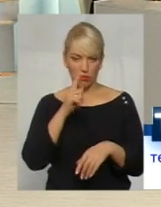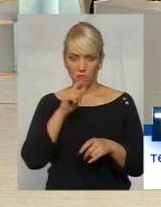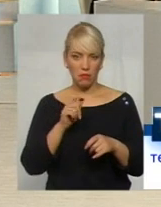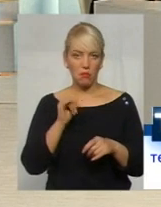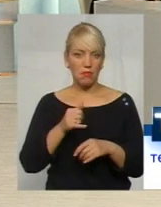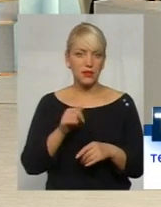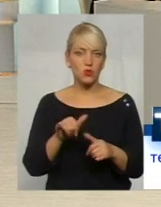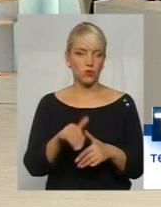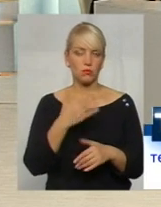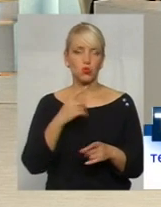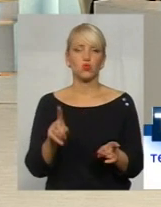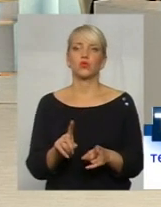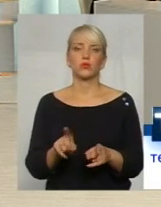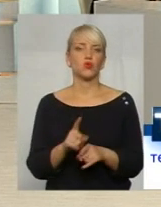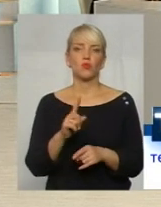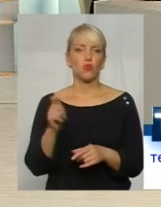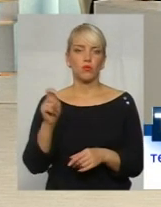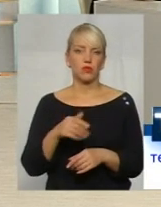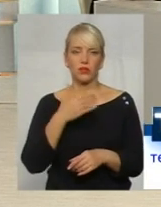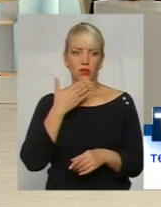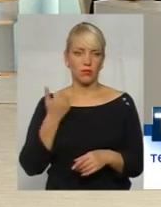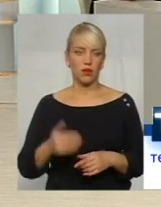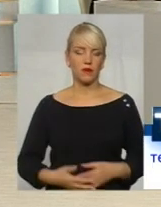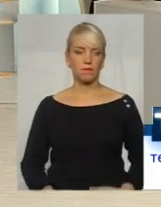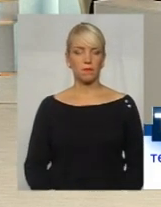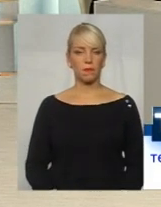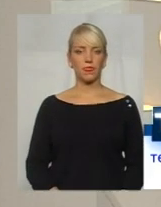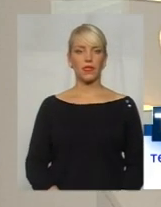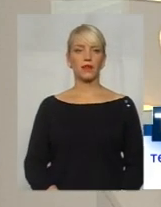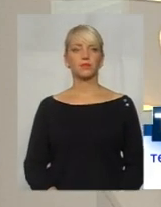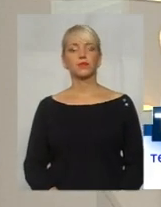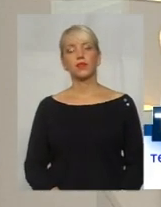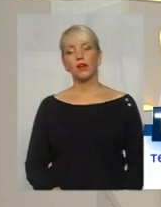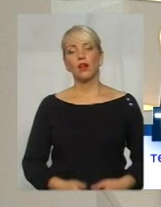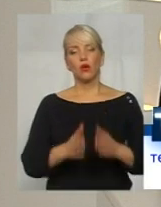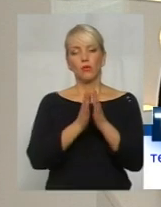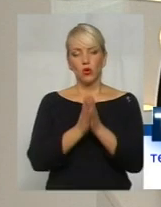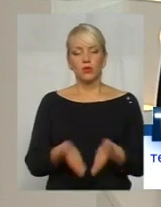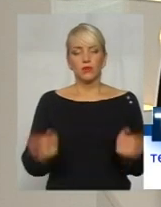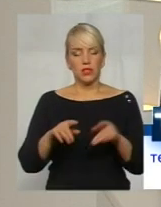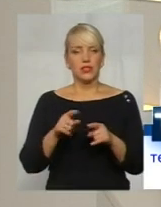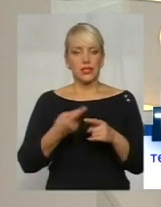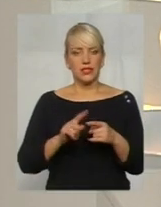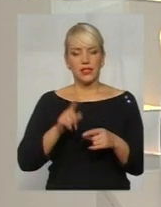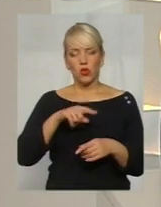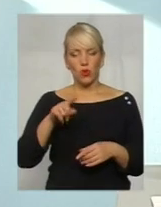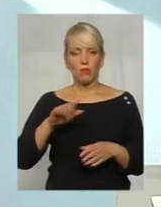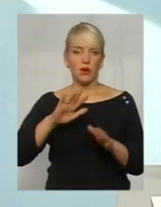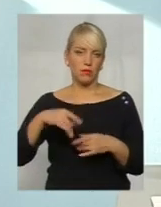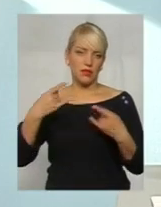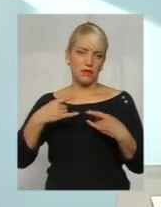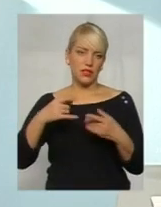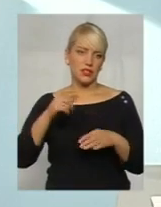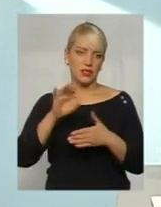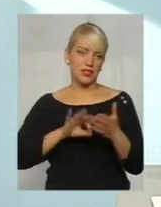Ми вас зрозуміли, дякую. Я також попрошу режисерів зверсти цей номер телефону для... Одразу після ефіру я відреагую.